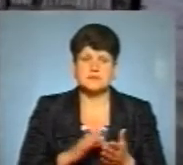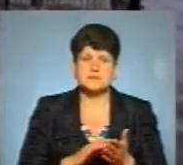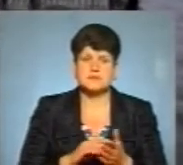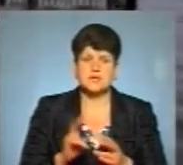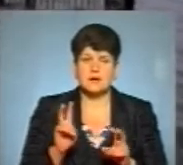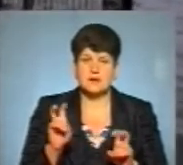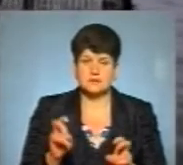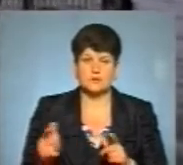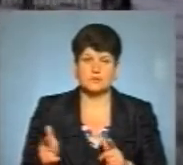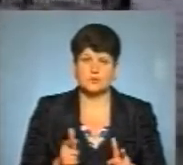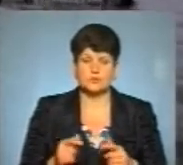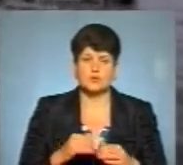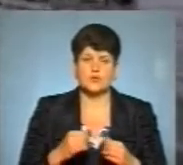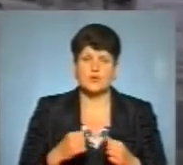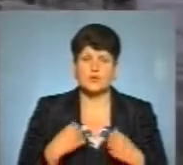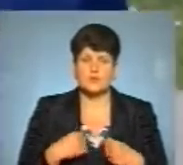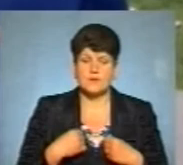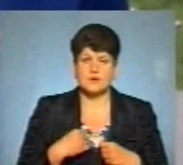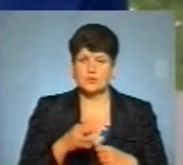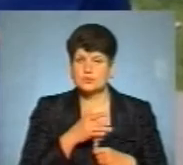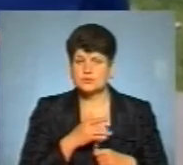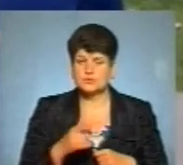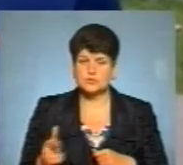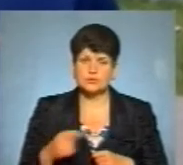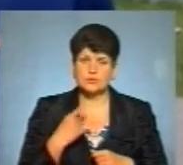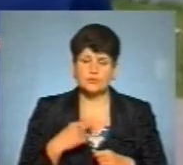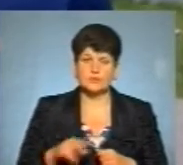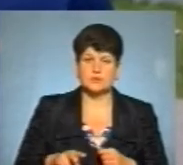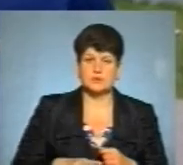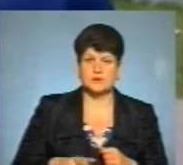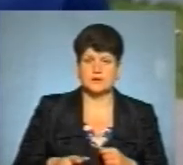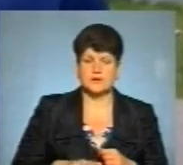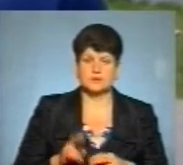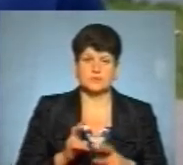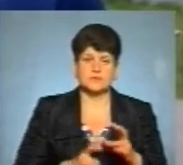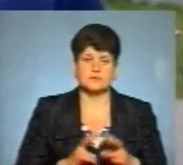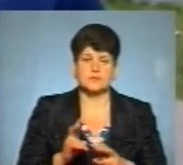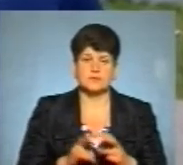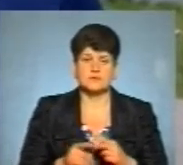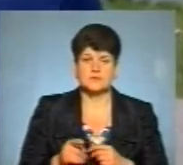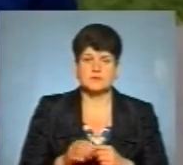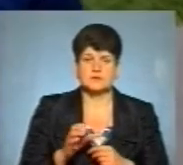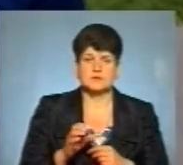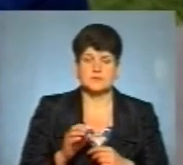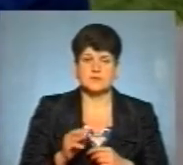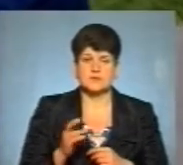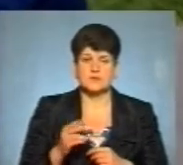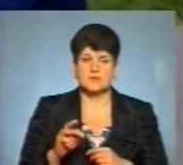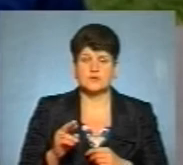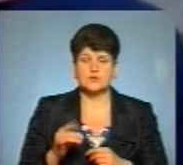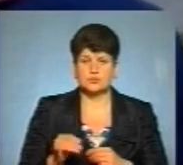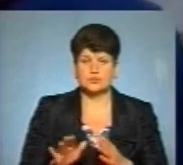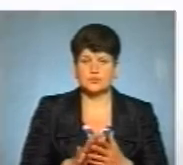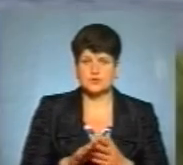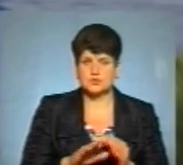сезону готовий, каже заступник директора комунального підприємства об'єднання парків культури та відпочинку міста Тернополя Тарас Дячун. Очищено дно,